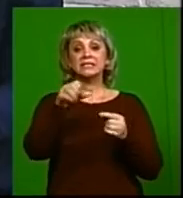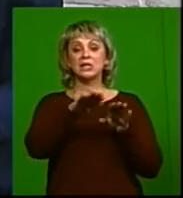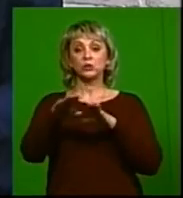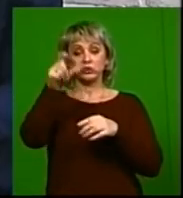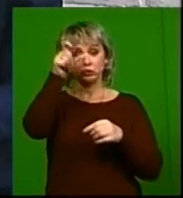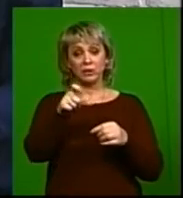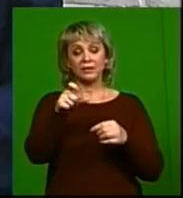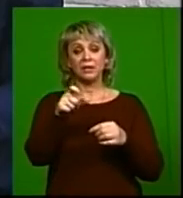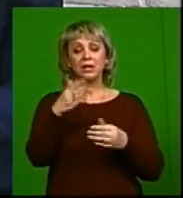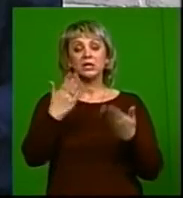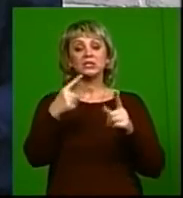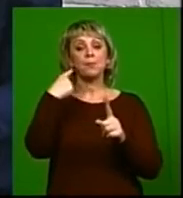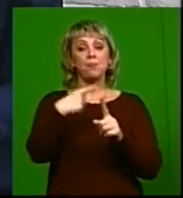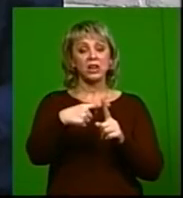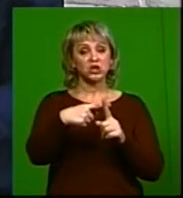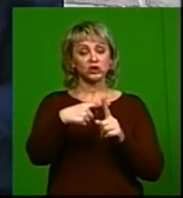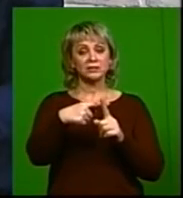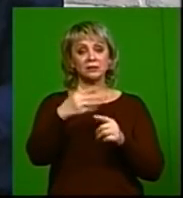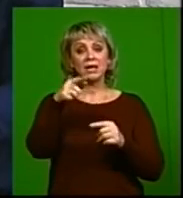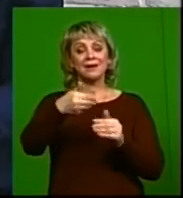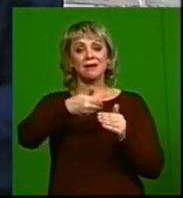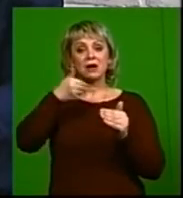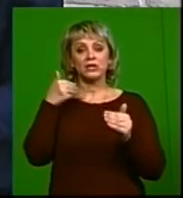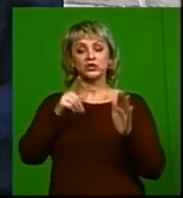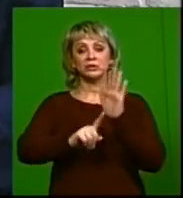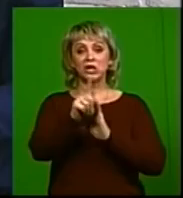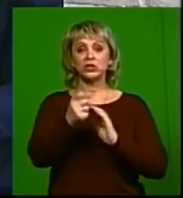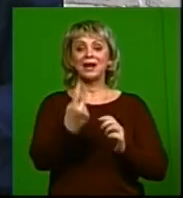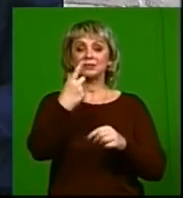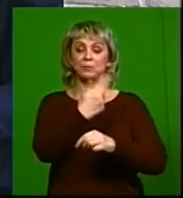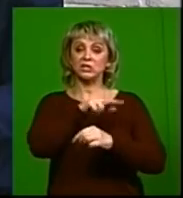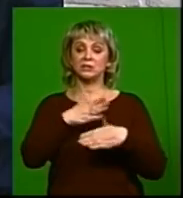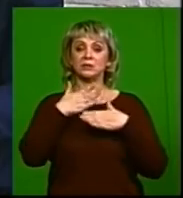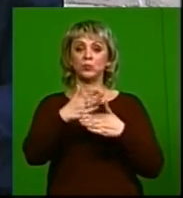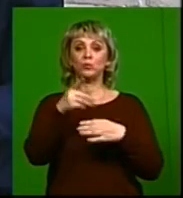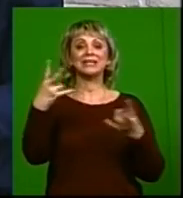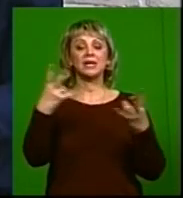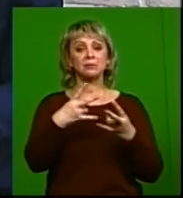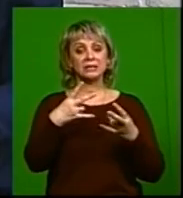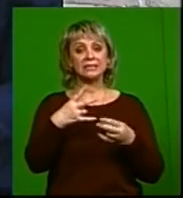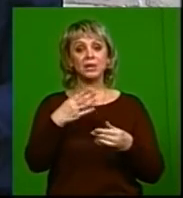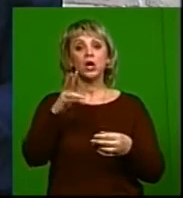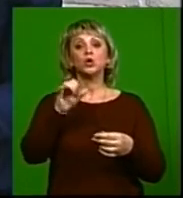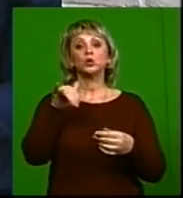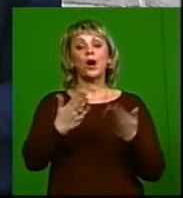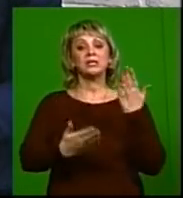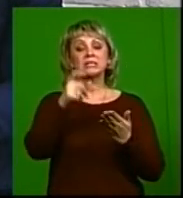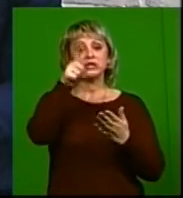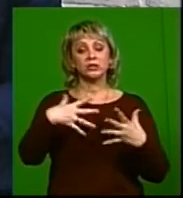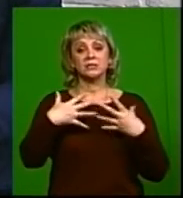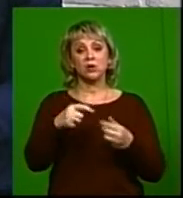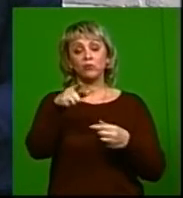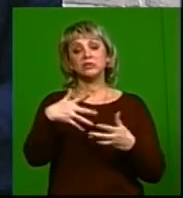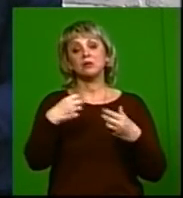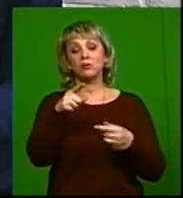человека, ну, если он положительный, тем будет раньше начато оказание медицинской помощи необходимой. Ну, а если человек здоров, то